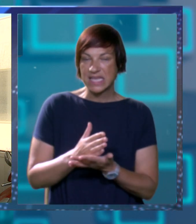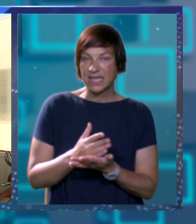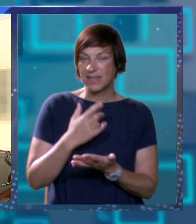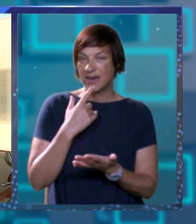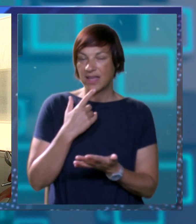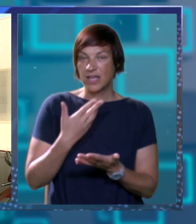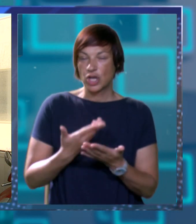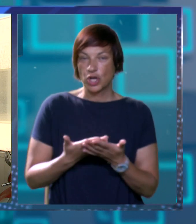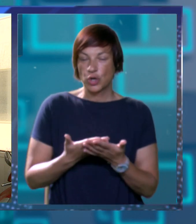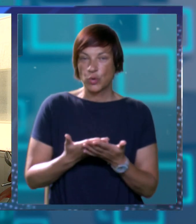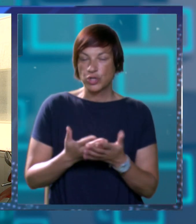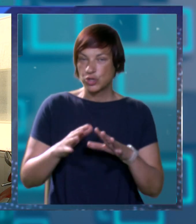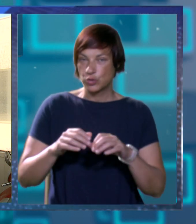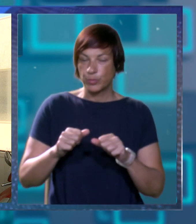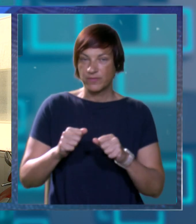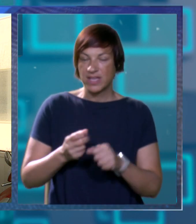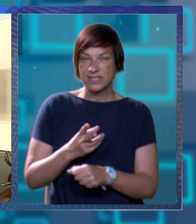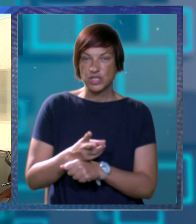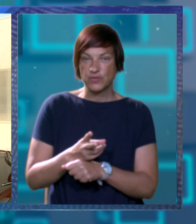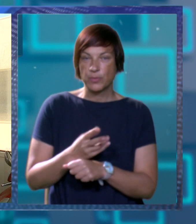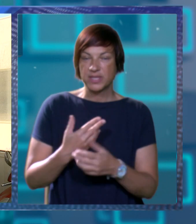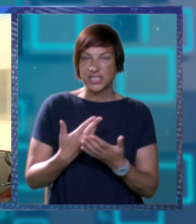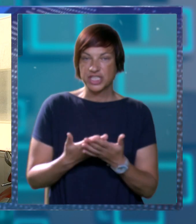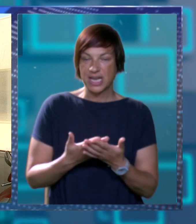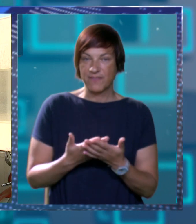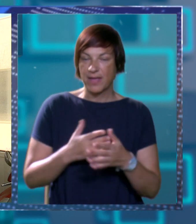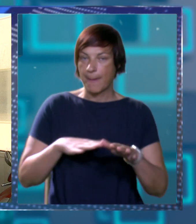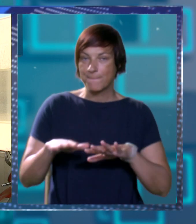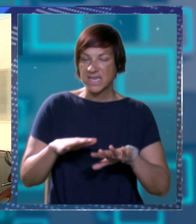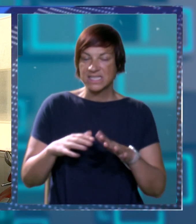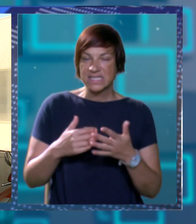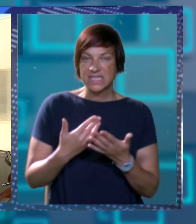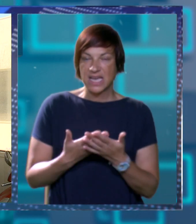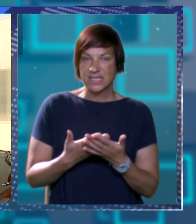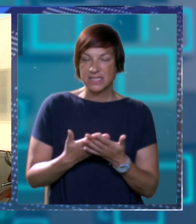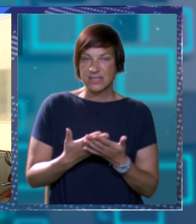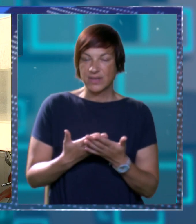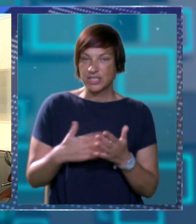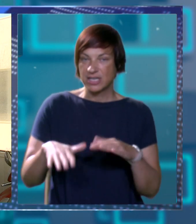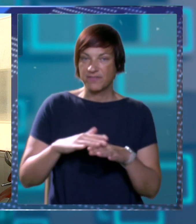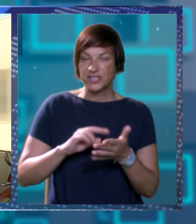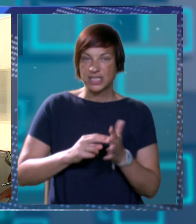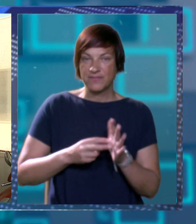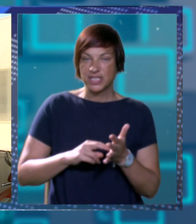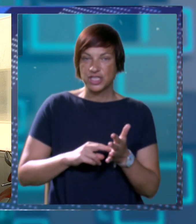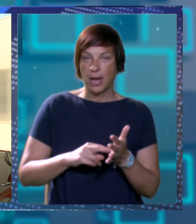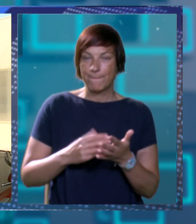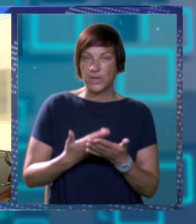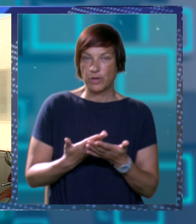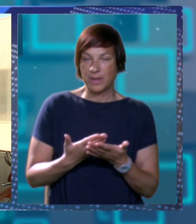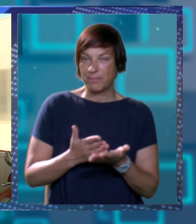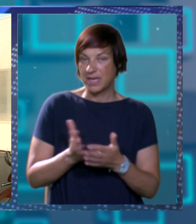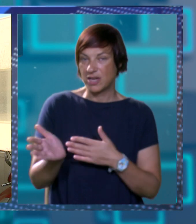koji su zapravo pod vlasništvom države, odnosno ministarstva, nam čini veći problem jer je